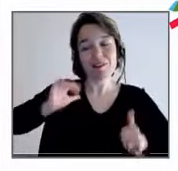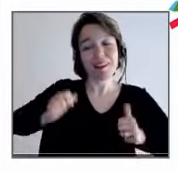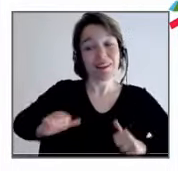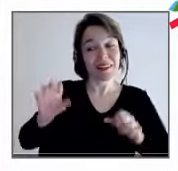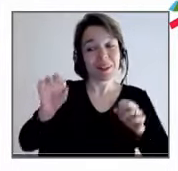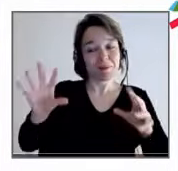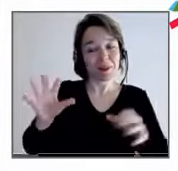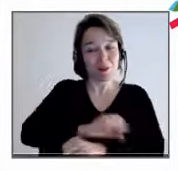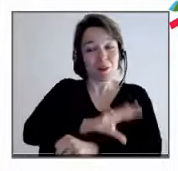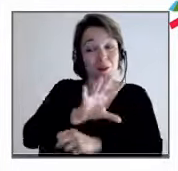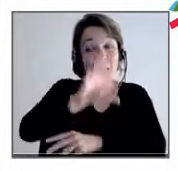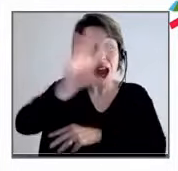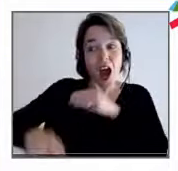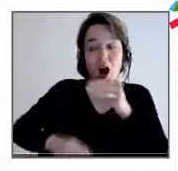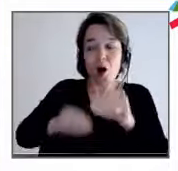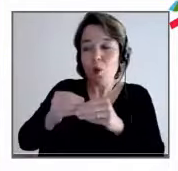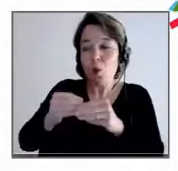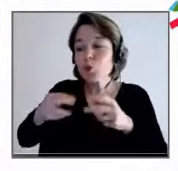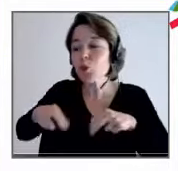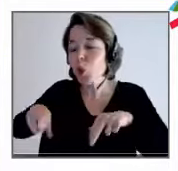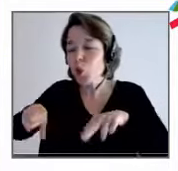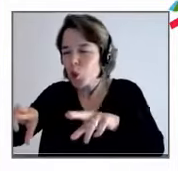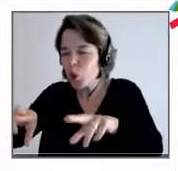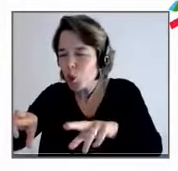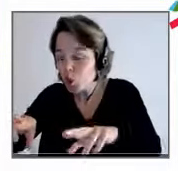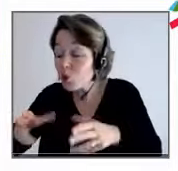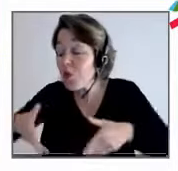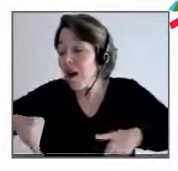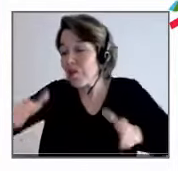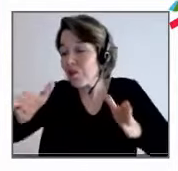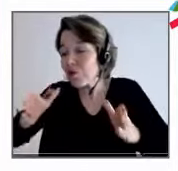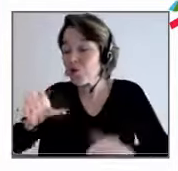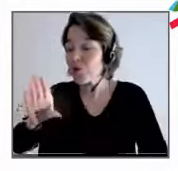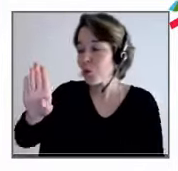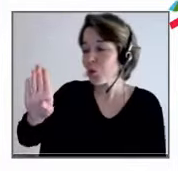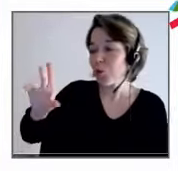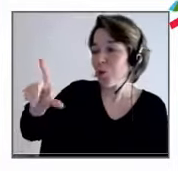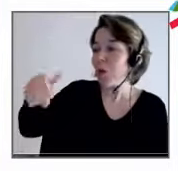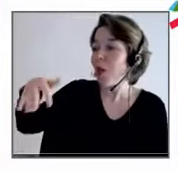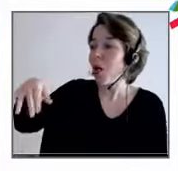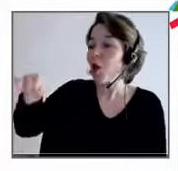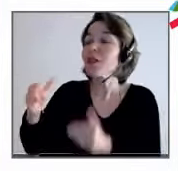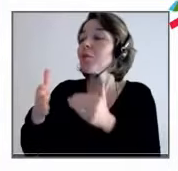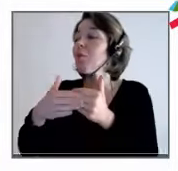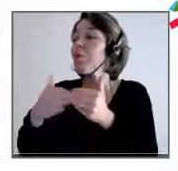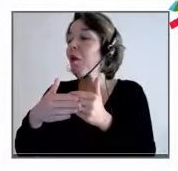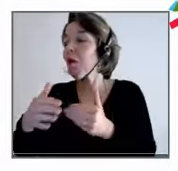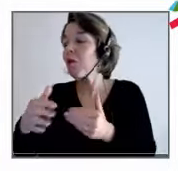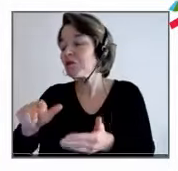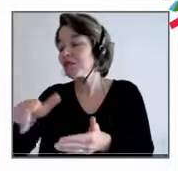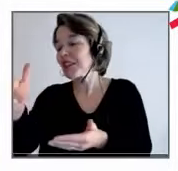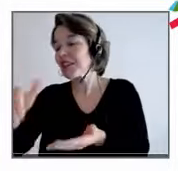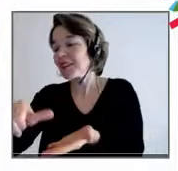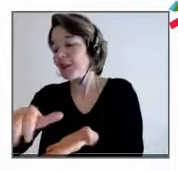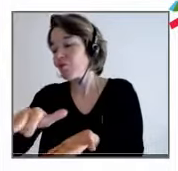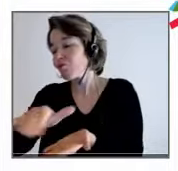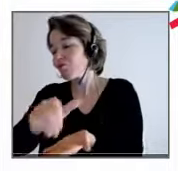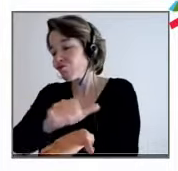Auguste Blanqui, rue Auguste Blanqui, dans le 13e. Ce n pas grave, ce n pas très loin, finalement, où nous avons rejoint un dernier mot. Patrick Vivray,